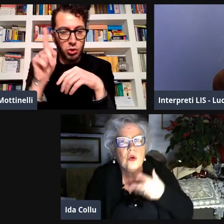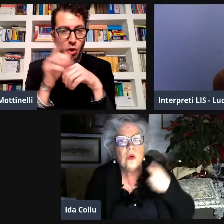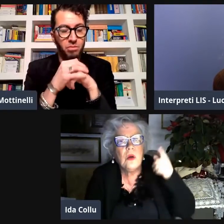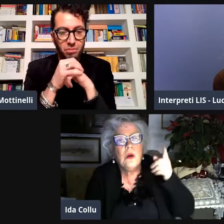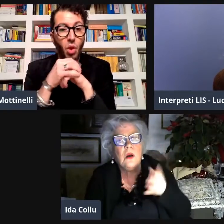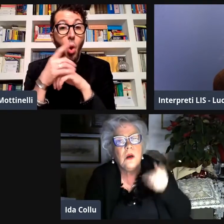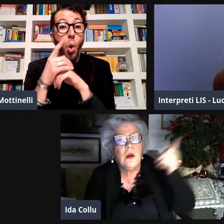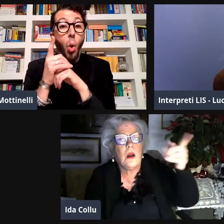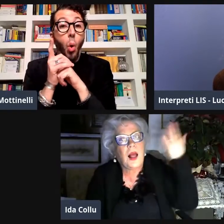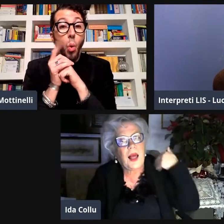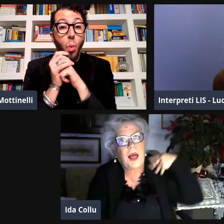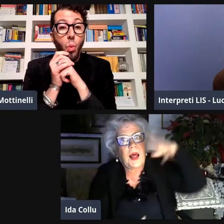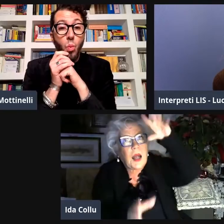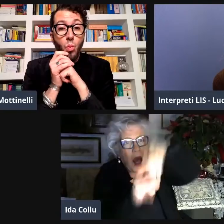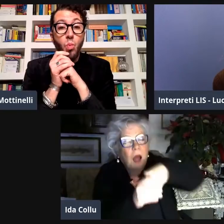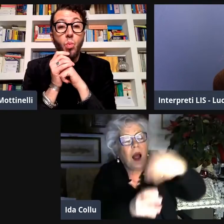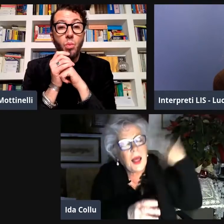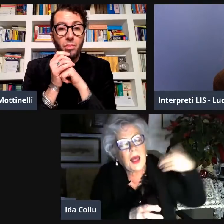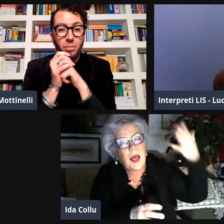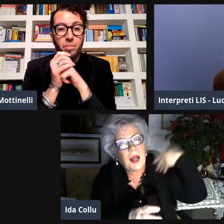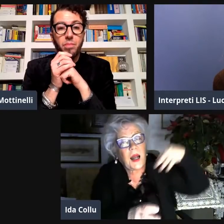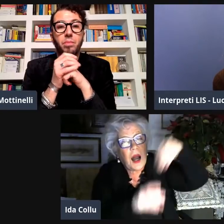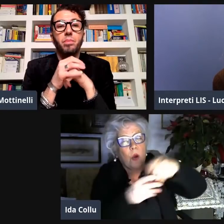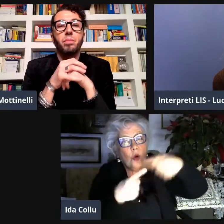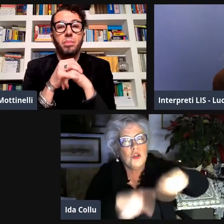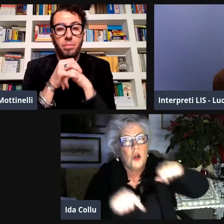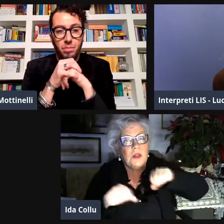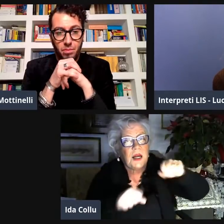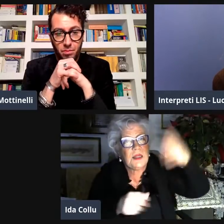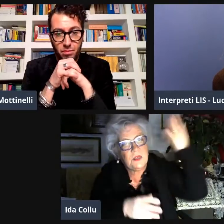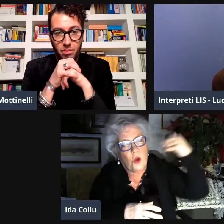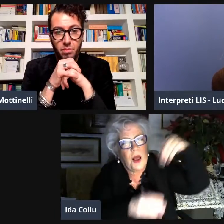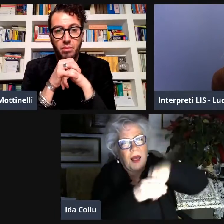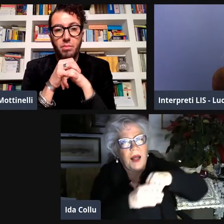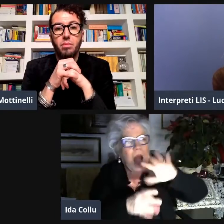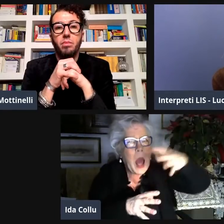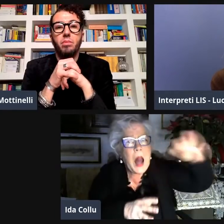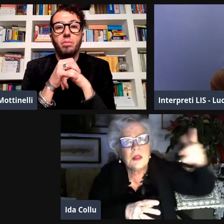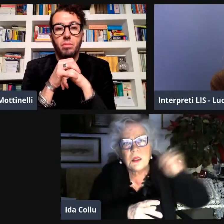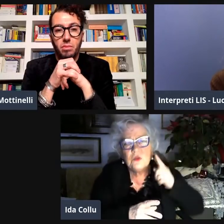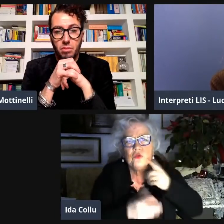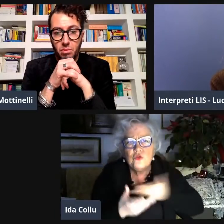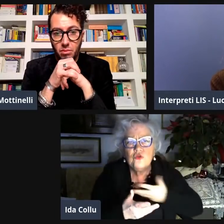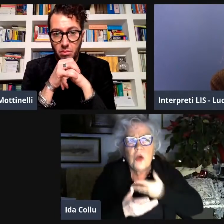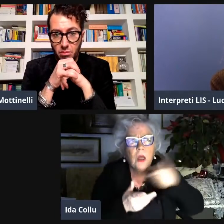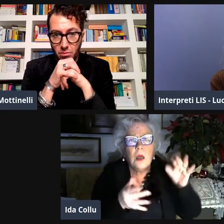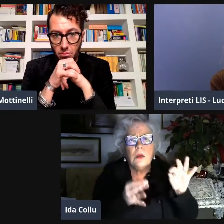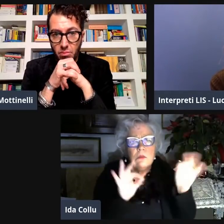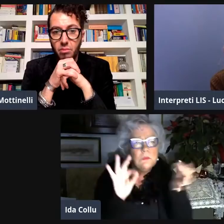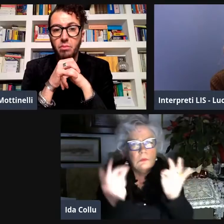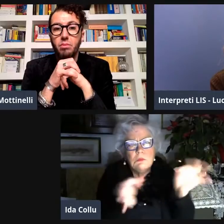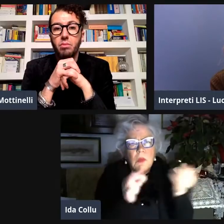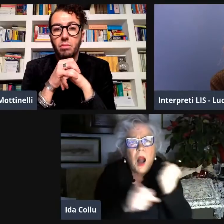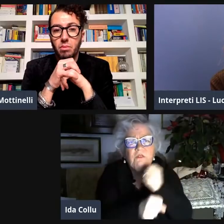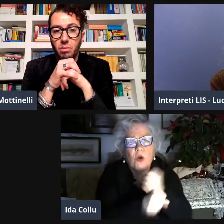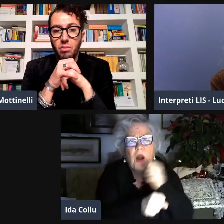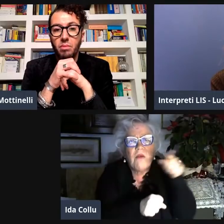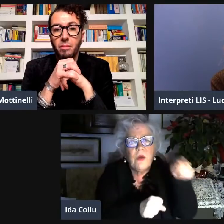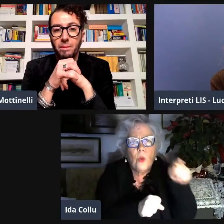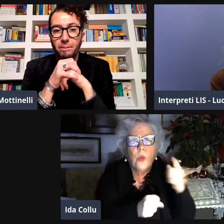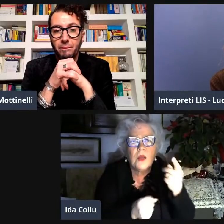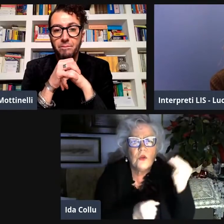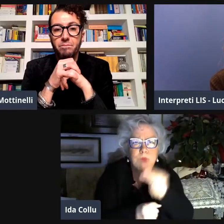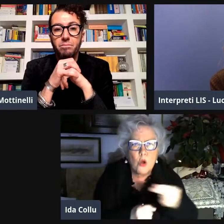in realtà io non mi ricordo bene il suo segno nome però era una persona che appunto faceva parte del consiglio dirigenziale del